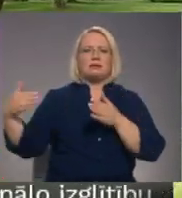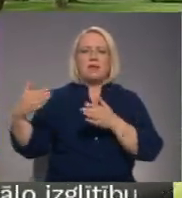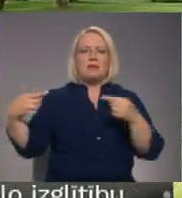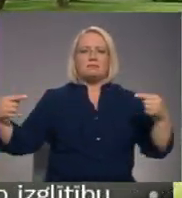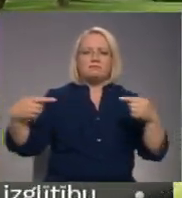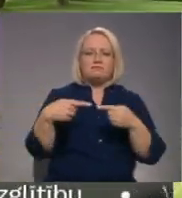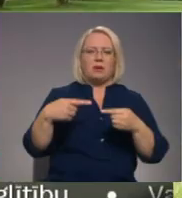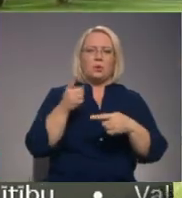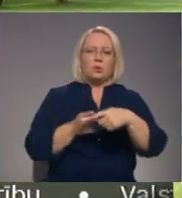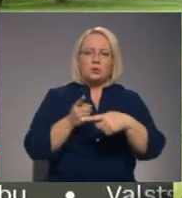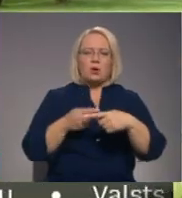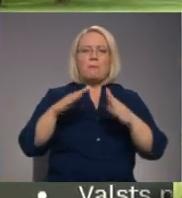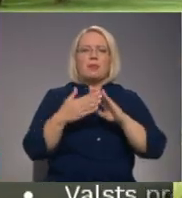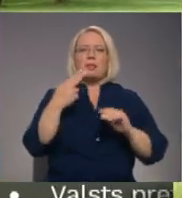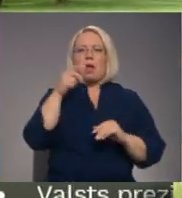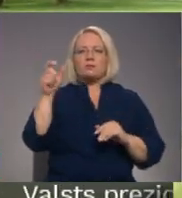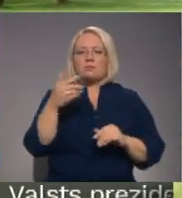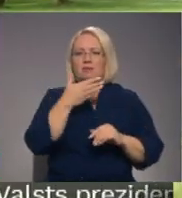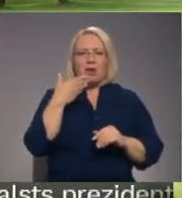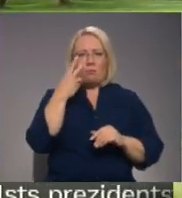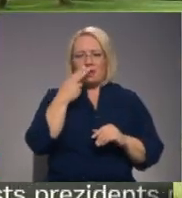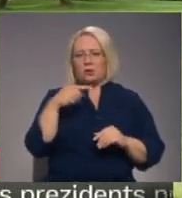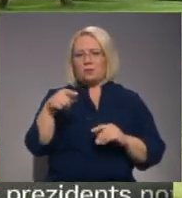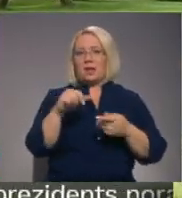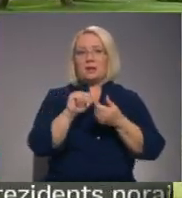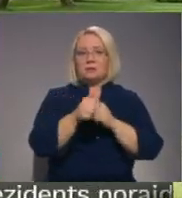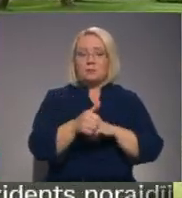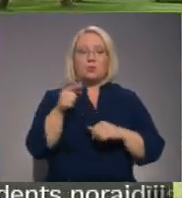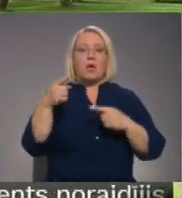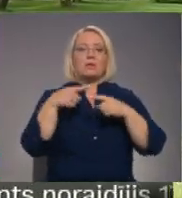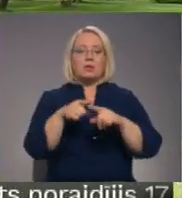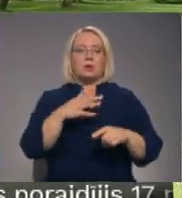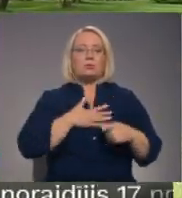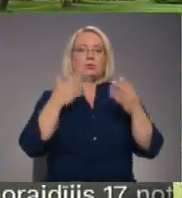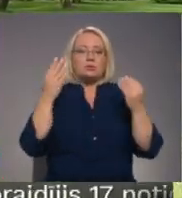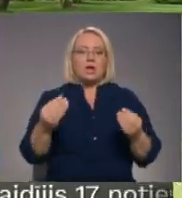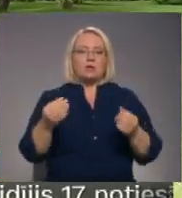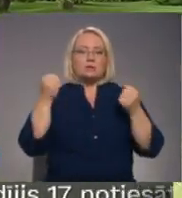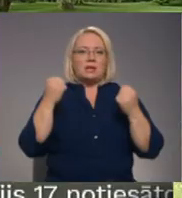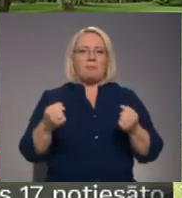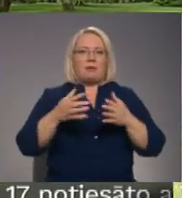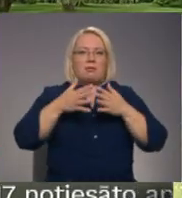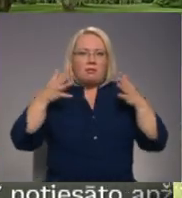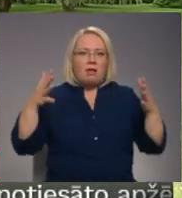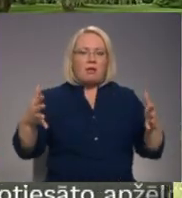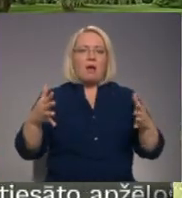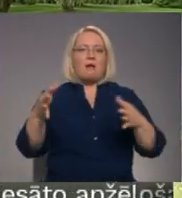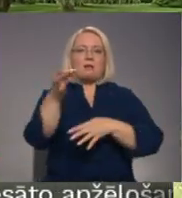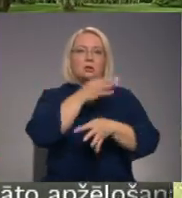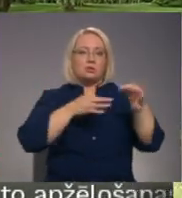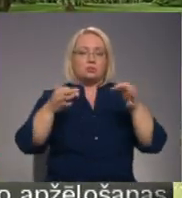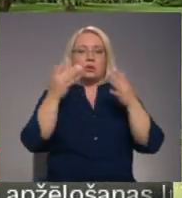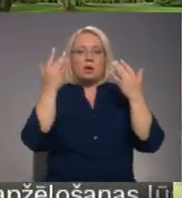lauksēmnieki nav pierduši pie šādām izmaiņām. Šī tehnika mūsdienās ir palikusi stipri lielāk. Diskusija